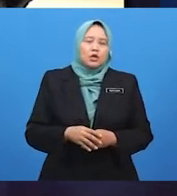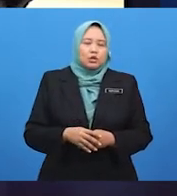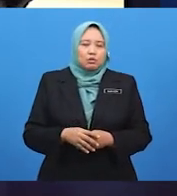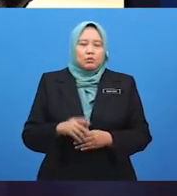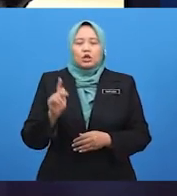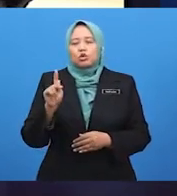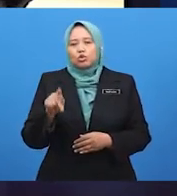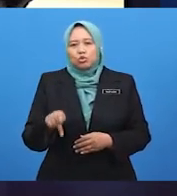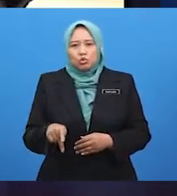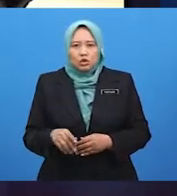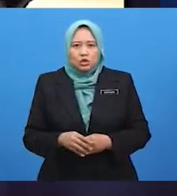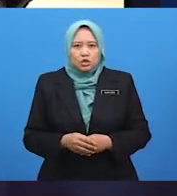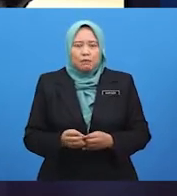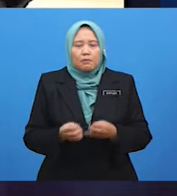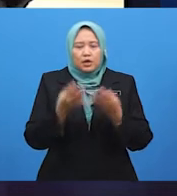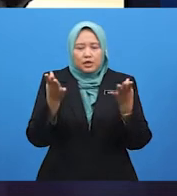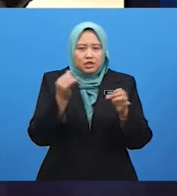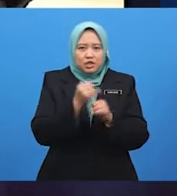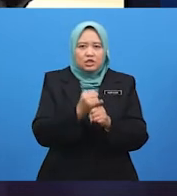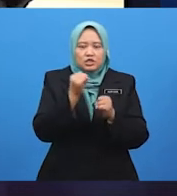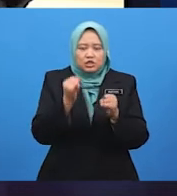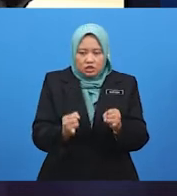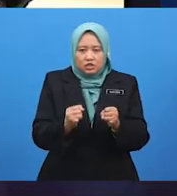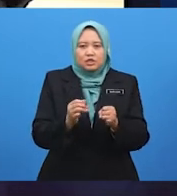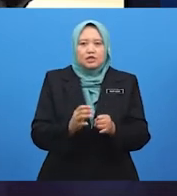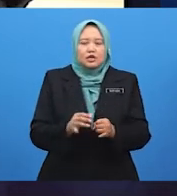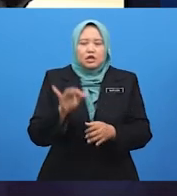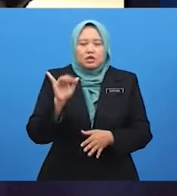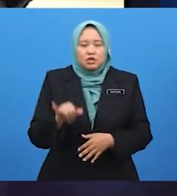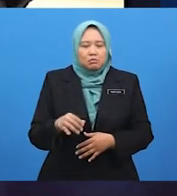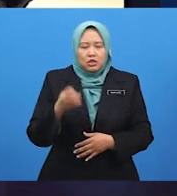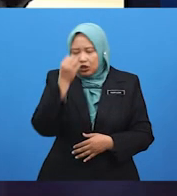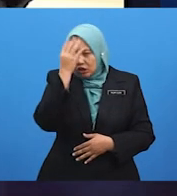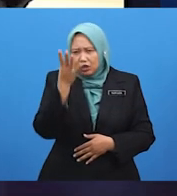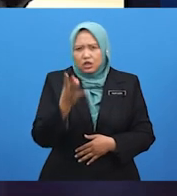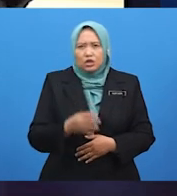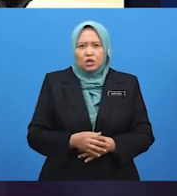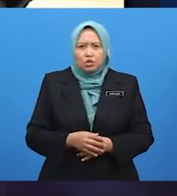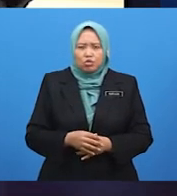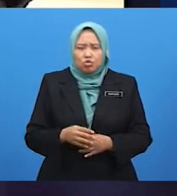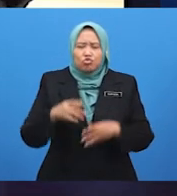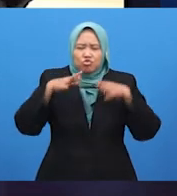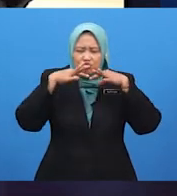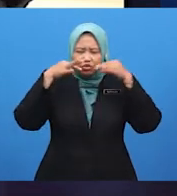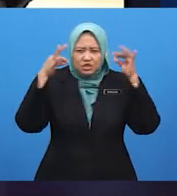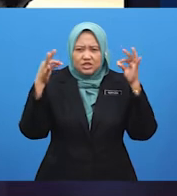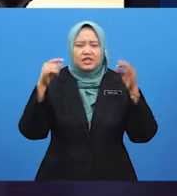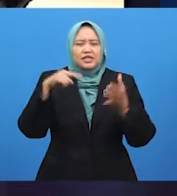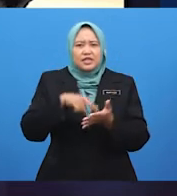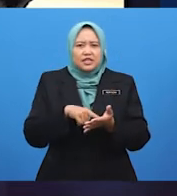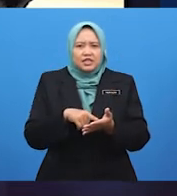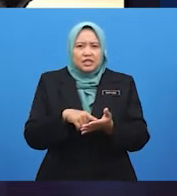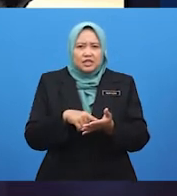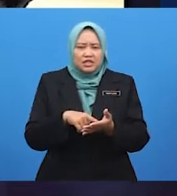Azmil, bolehkah kamu bela kucing ini? Rumah saya ada banyak kucing. Tidak boleh. Ibu saya